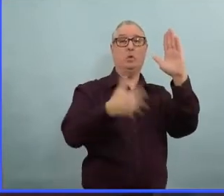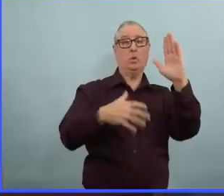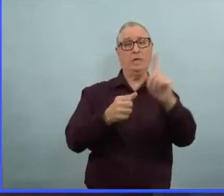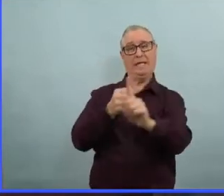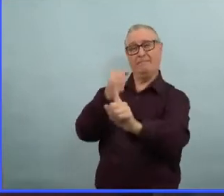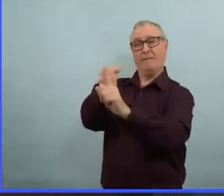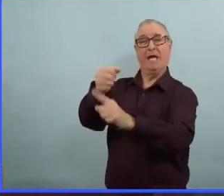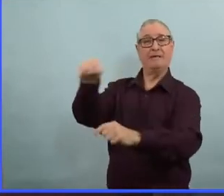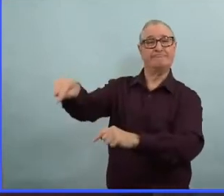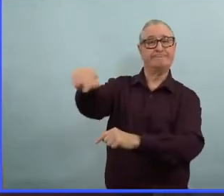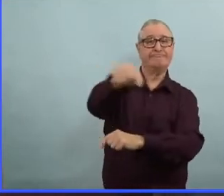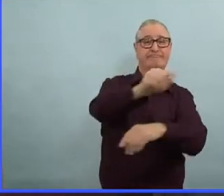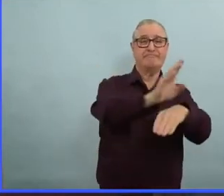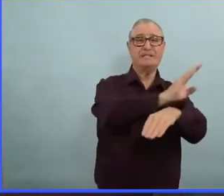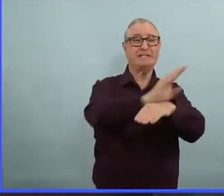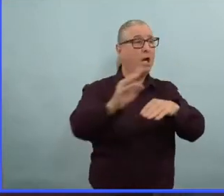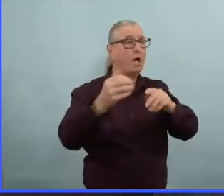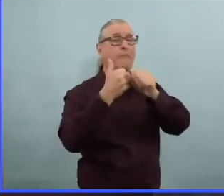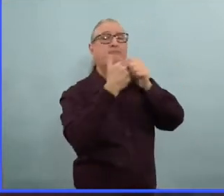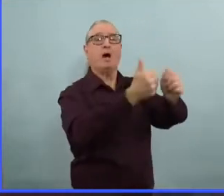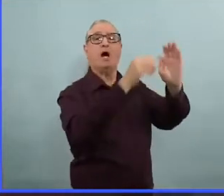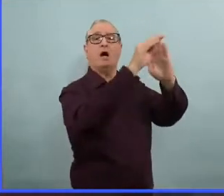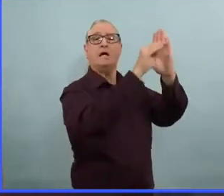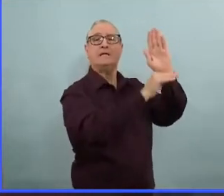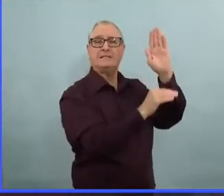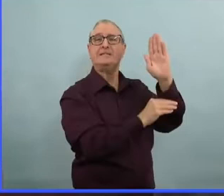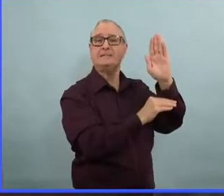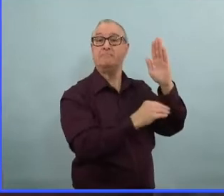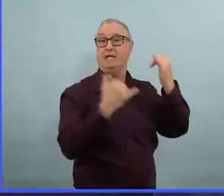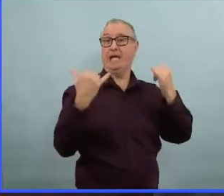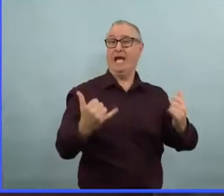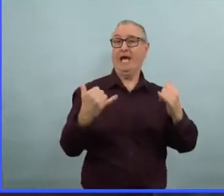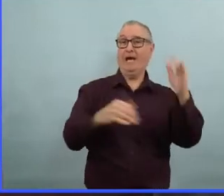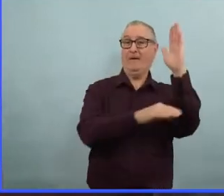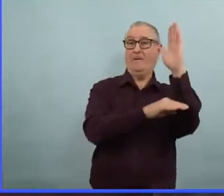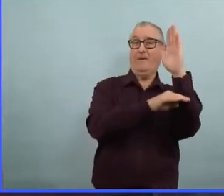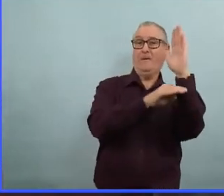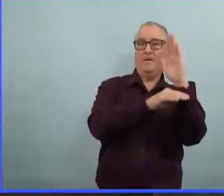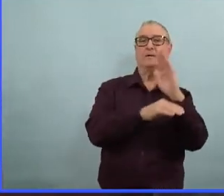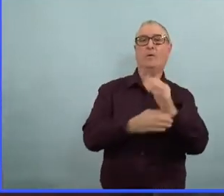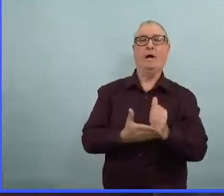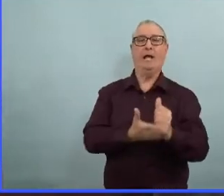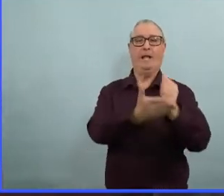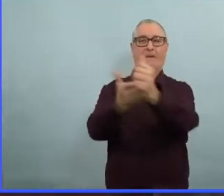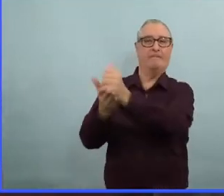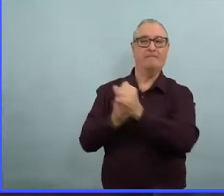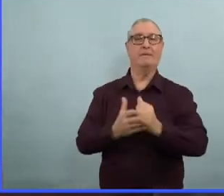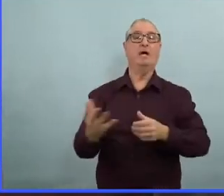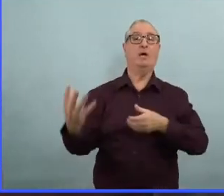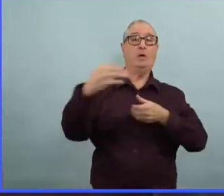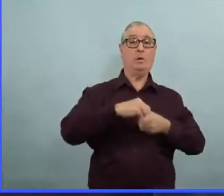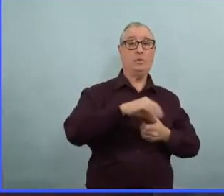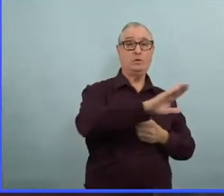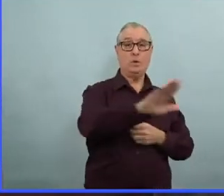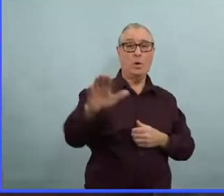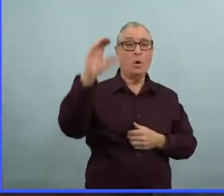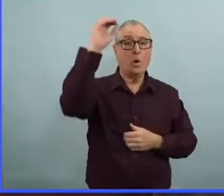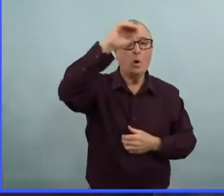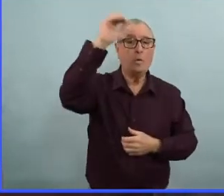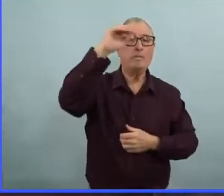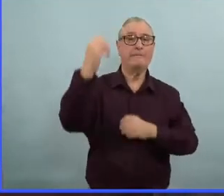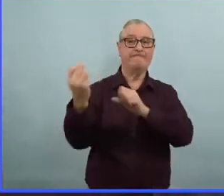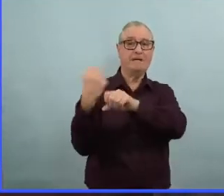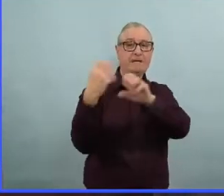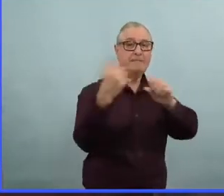continuer à consulter avec les autorités de santé publique ainsi que les intervenants. Nous allons continuer à apprendre à vivre avec ce virus.